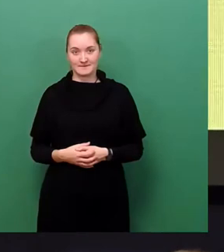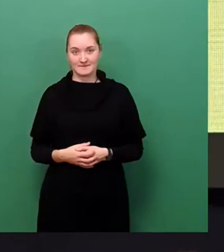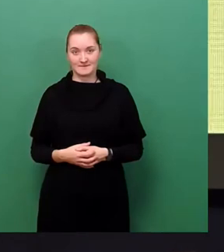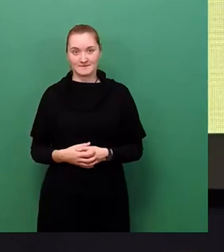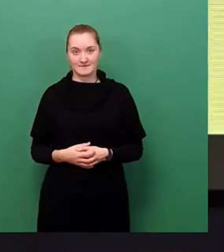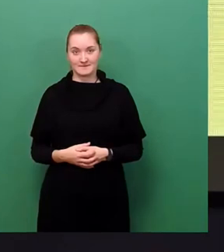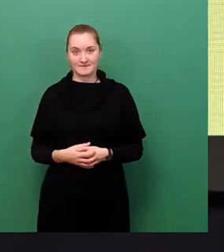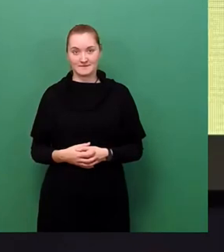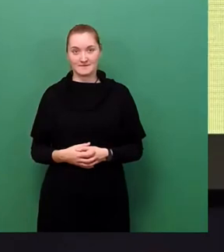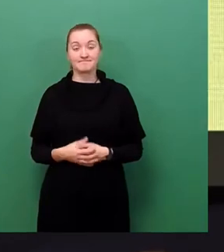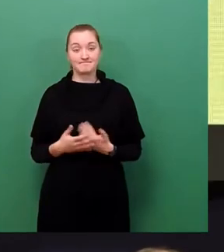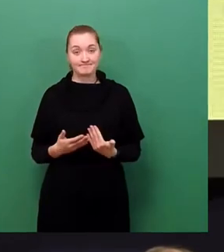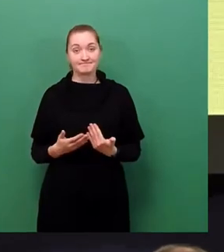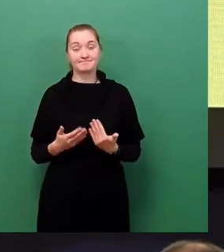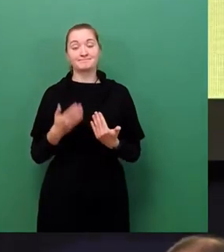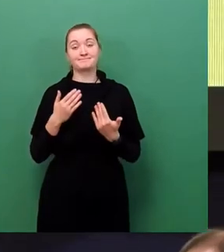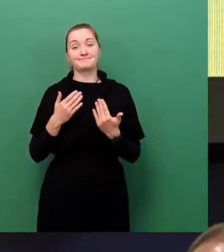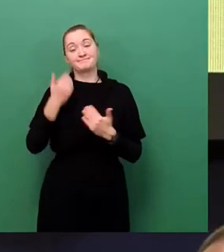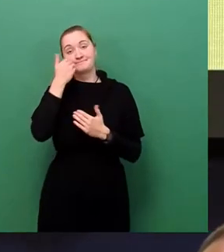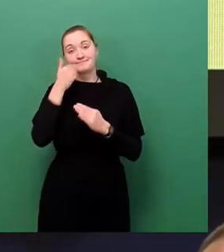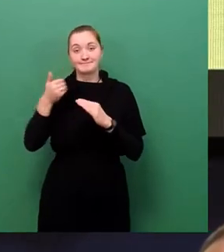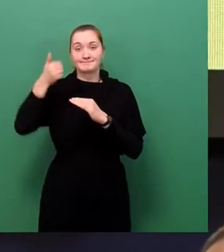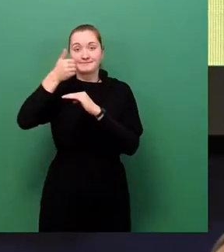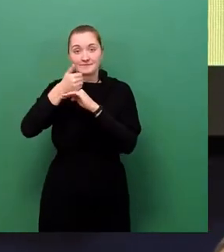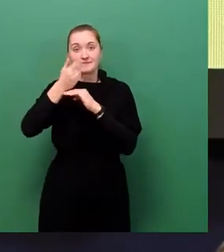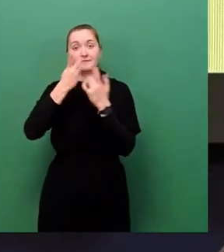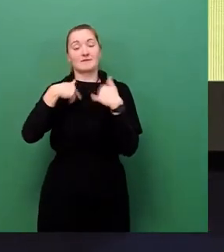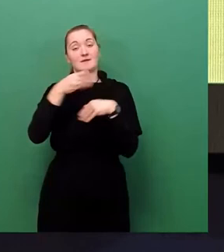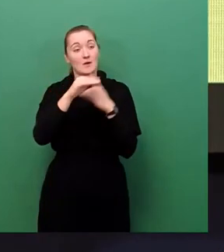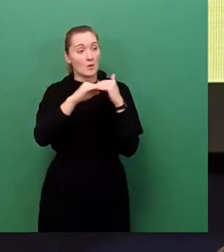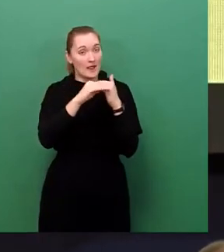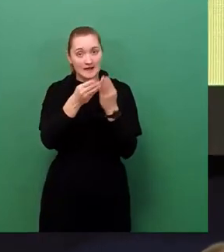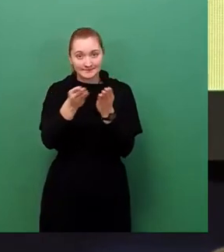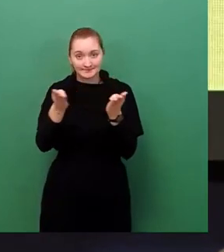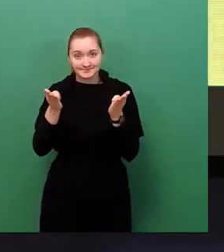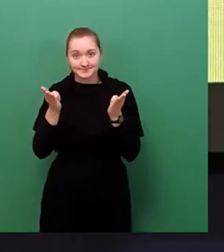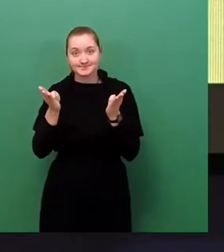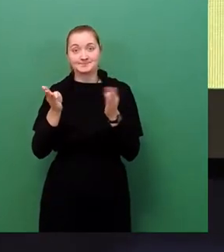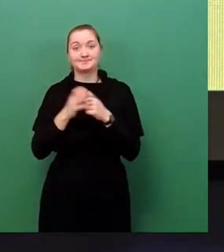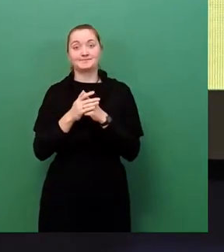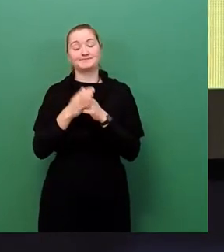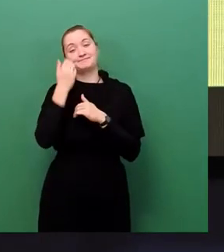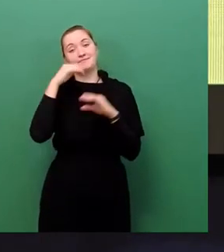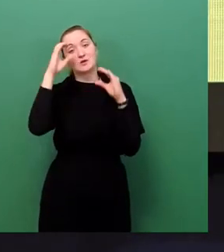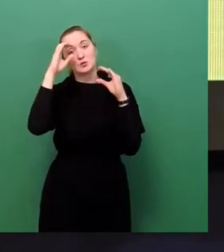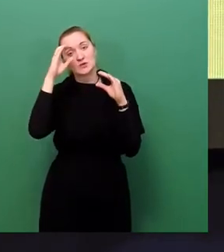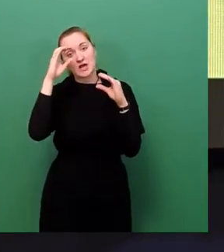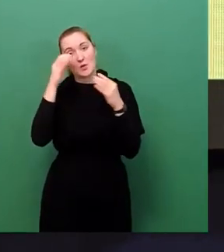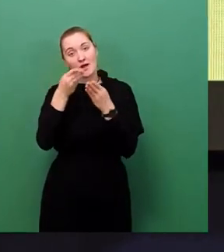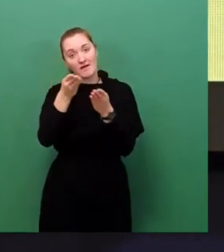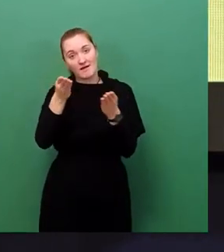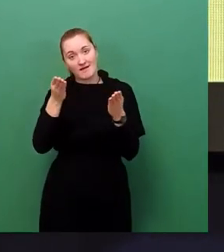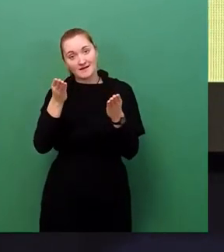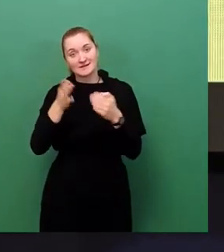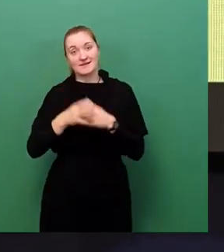Sehr geehrter Herr Oberbürgermeister, sehr geehrte Kolleginnen und Kollegen im Stadtrat, liebe Zuschauer draußen am Fernsehen und hier im